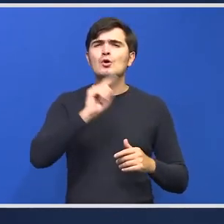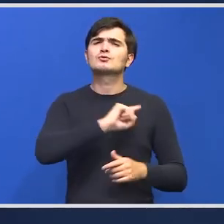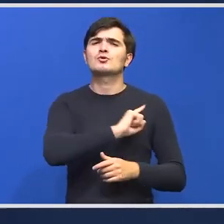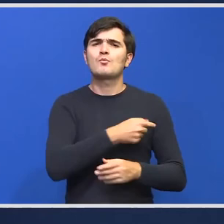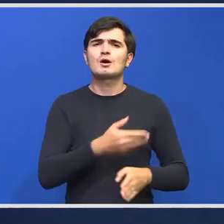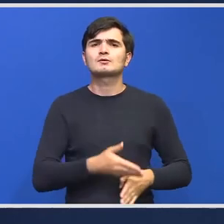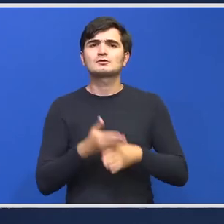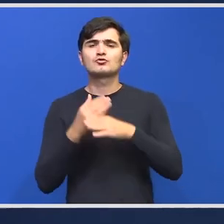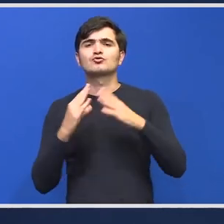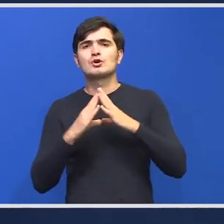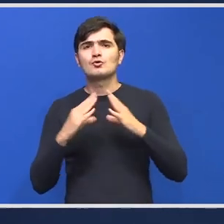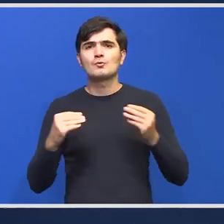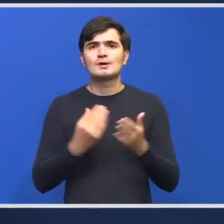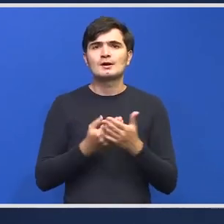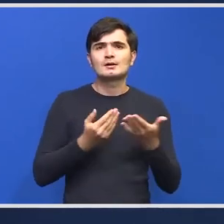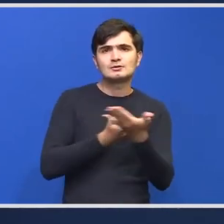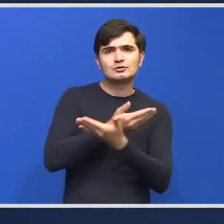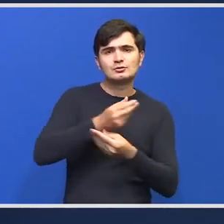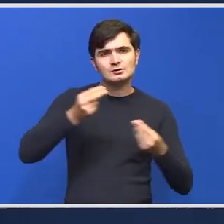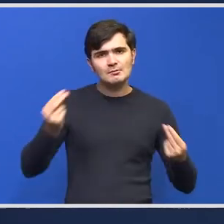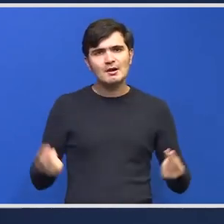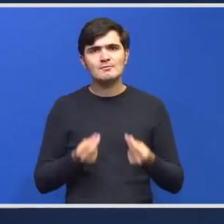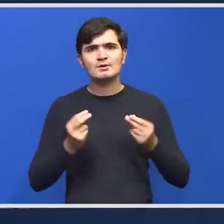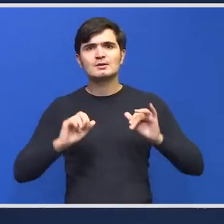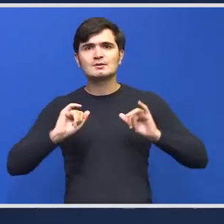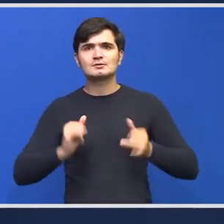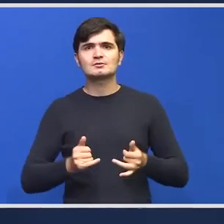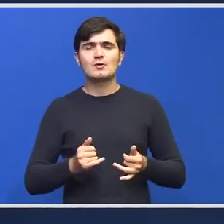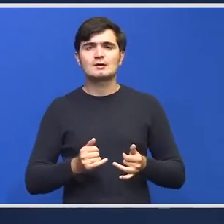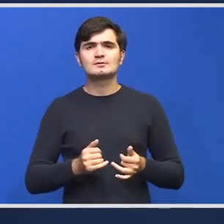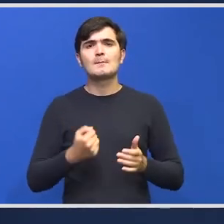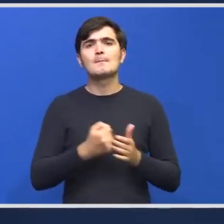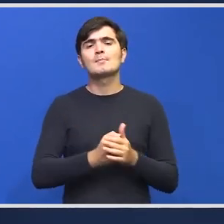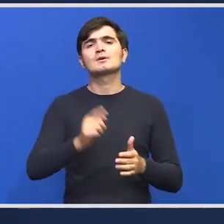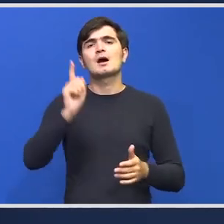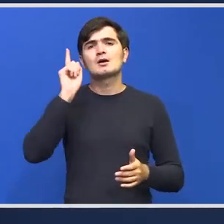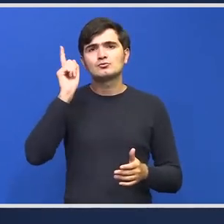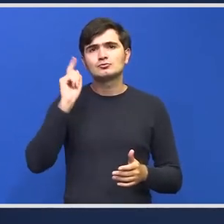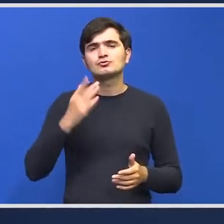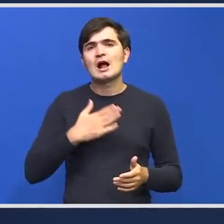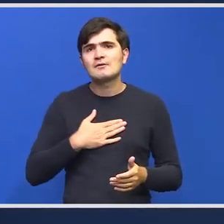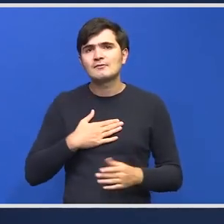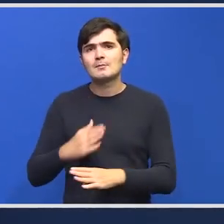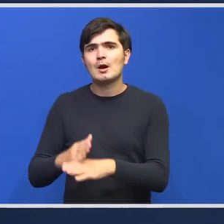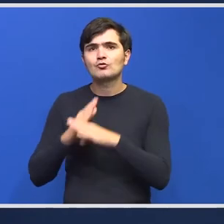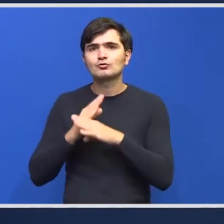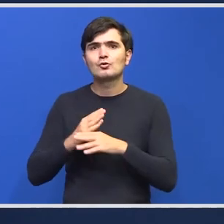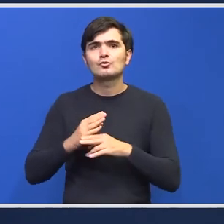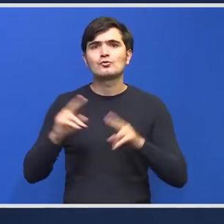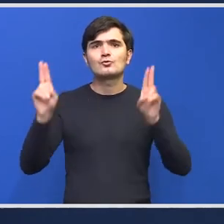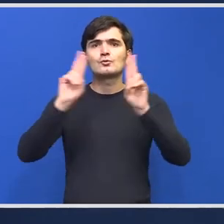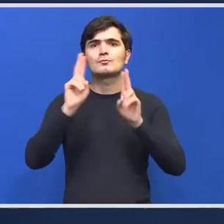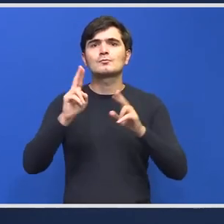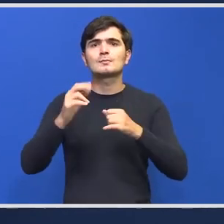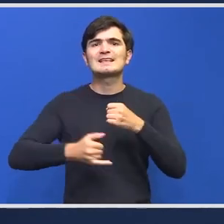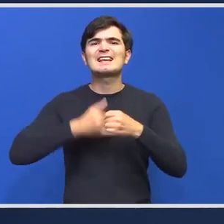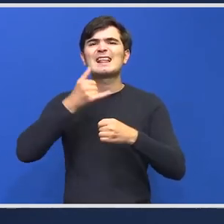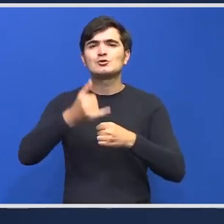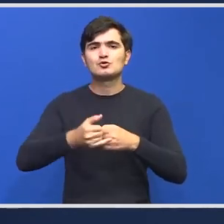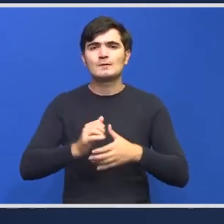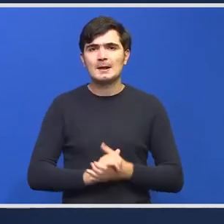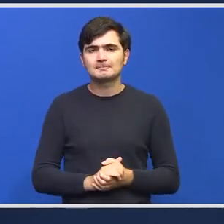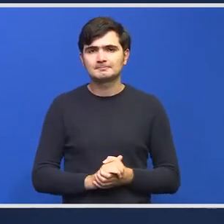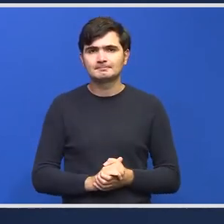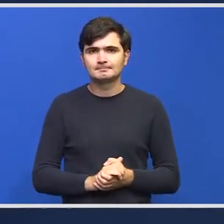ajute România să gestioneze mai bine situația avem și acest ajutor internațional între